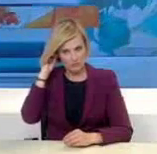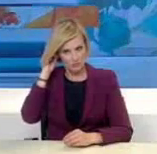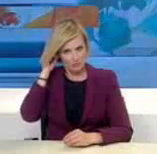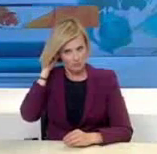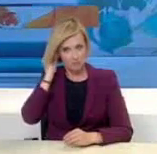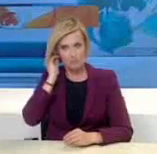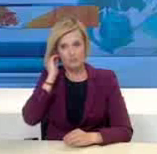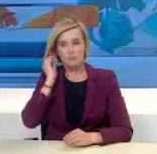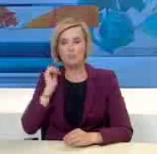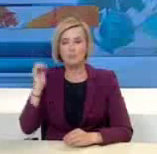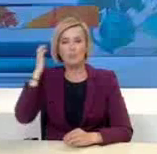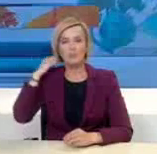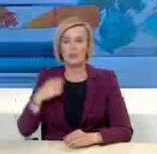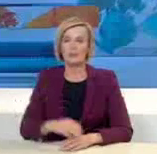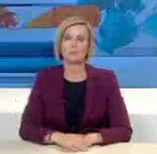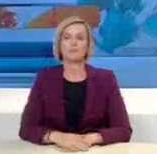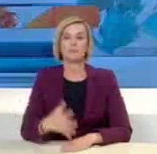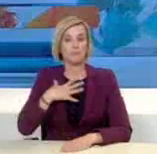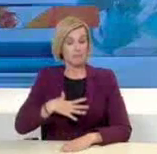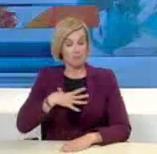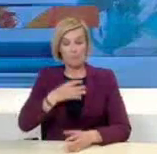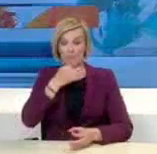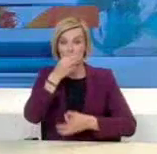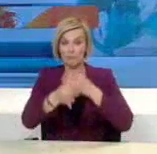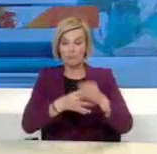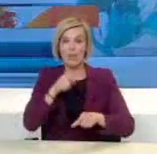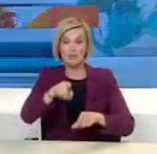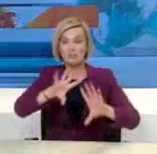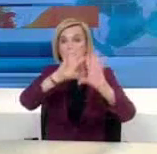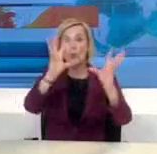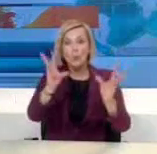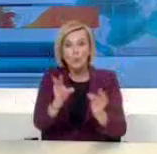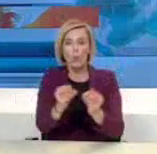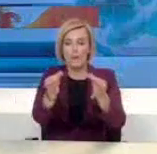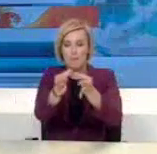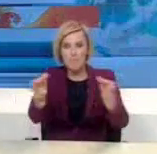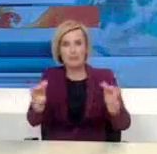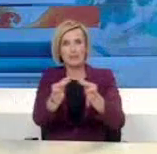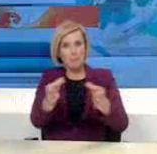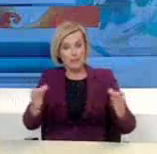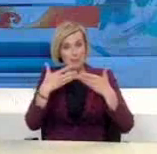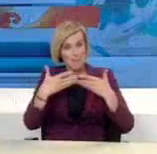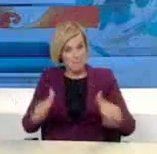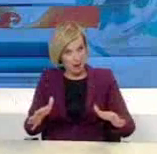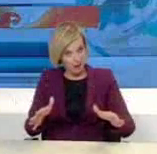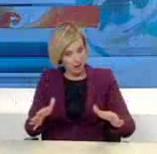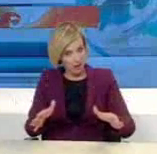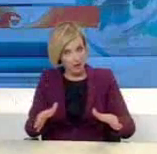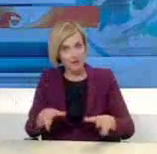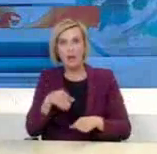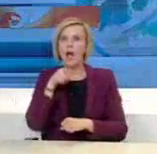Θα ήθελα να επισημάνω ότι τα μέτρα τα οποία έχουν ανακοινωθεί ουσιαστικά δεν